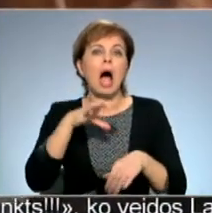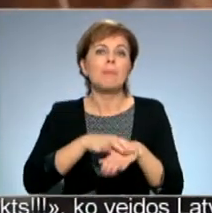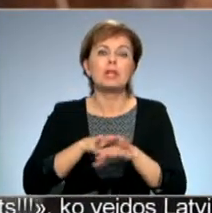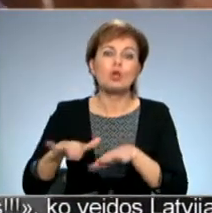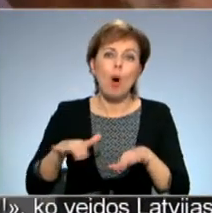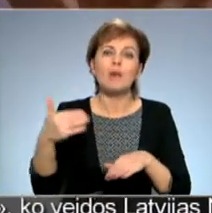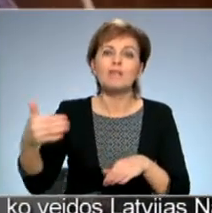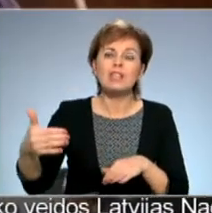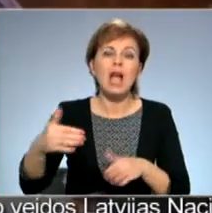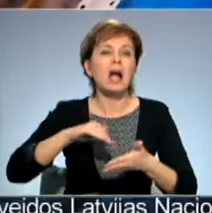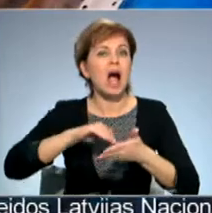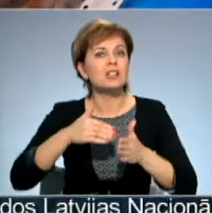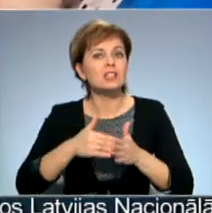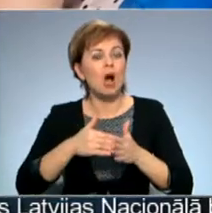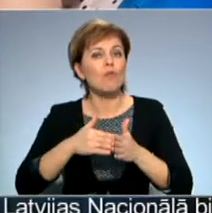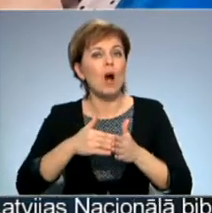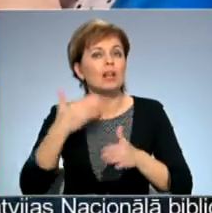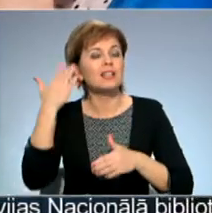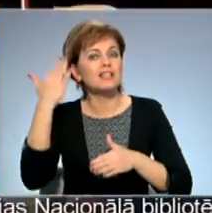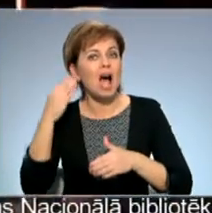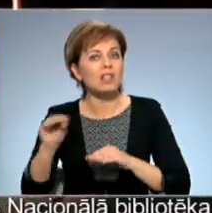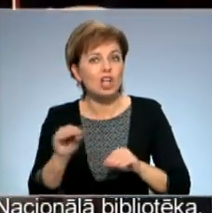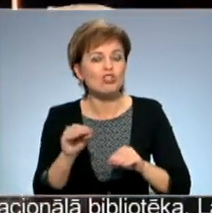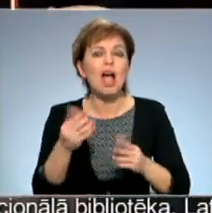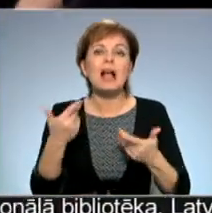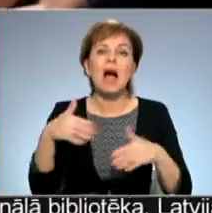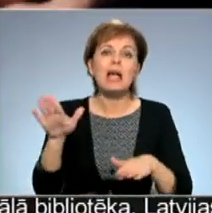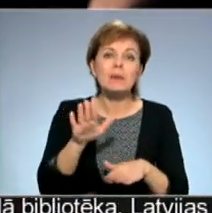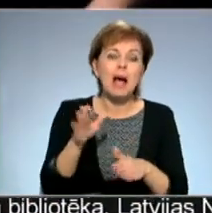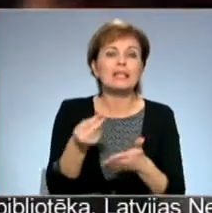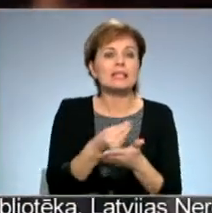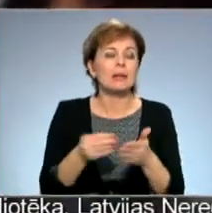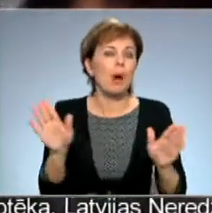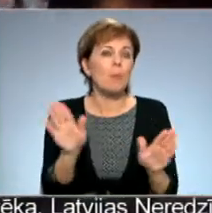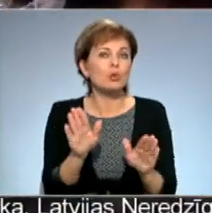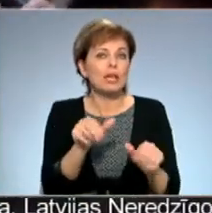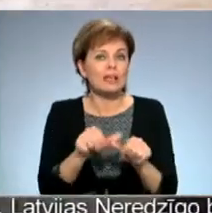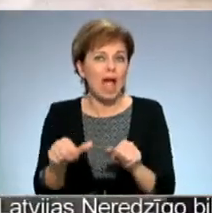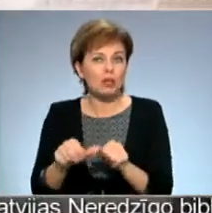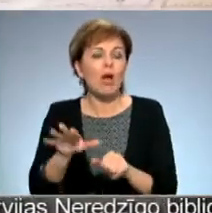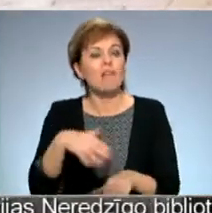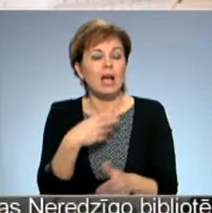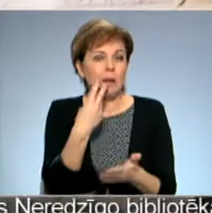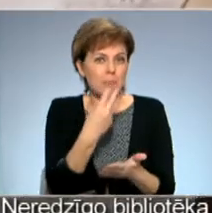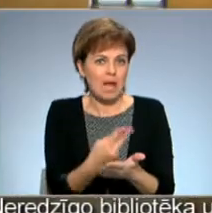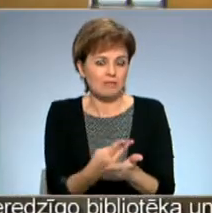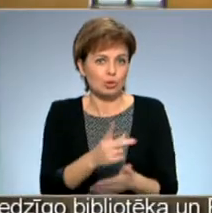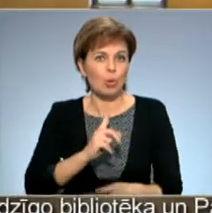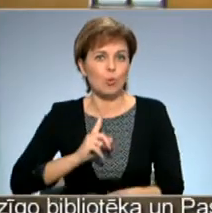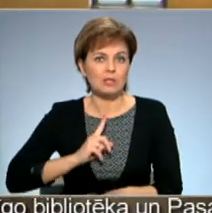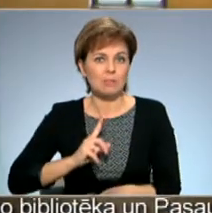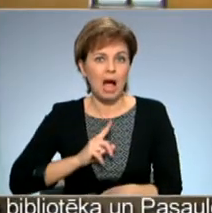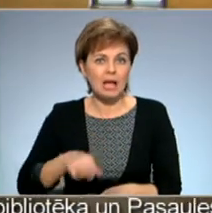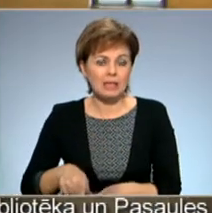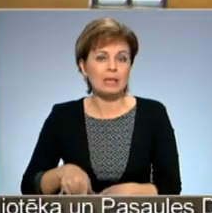garstāvoklas atcerēšanas brīdī, gan laikmeta kontekstu, gan arī zīmīgām muzikālām detaļām, kurām vajadzētu pievērst uzmanību. Mēs, kā